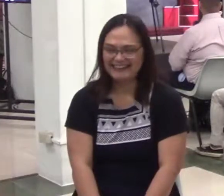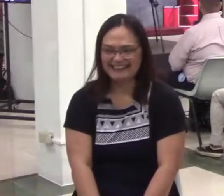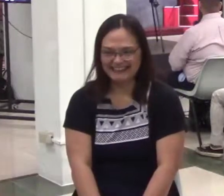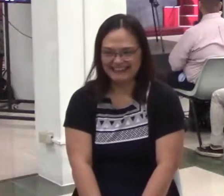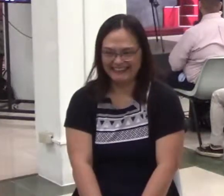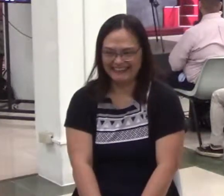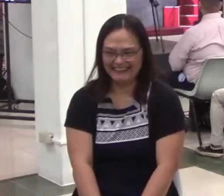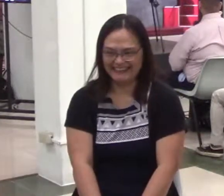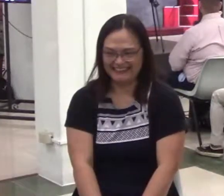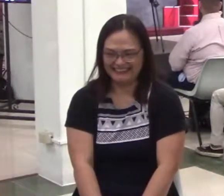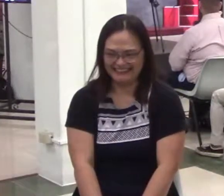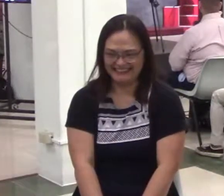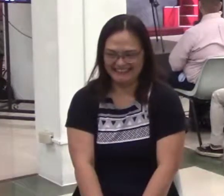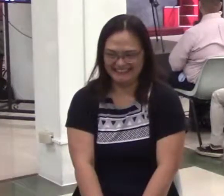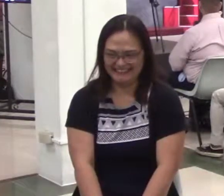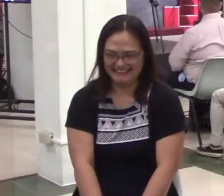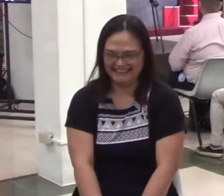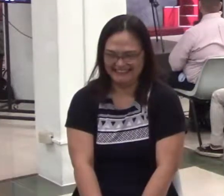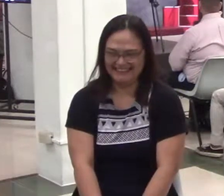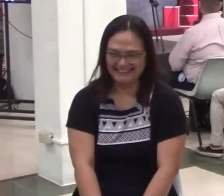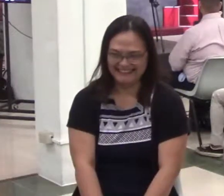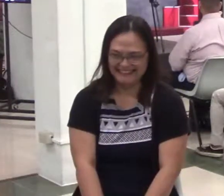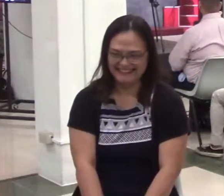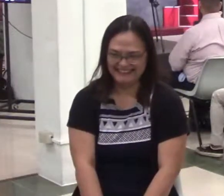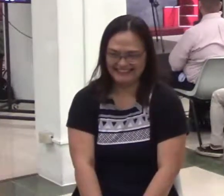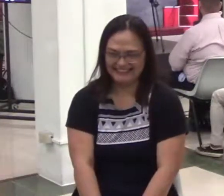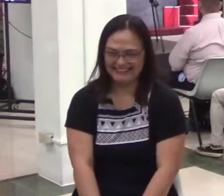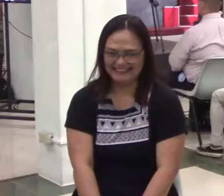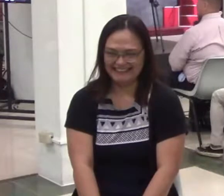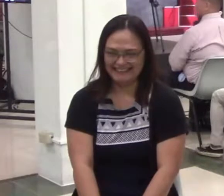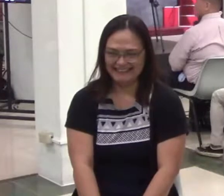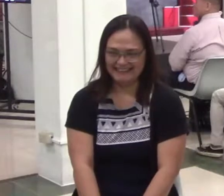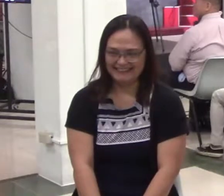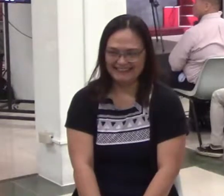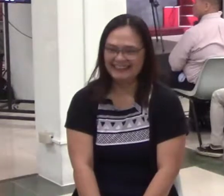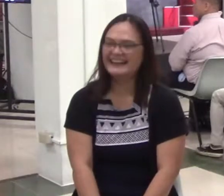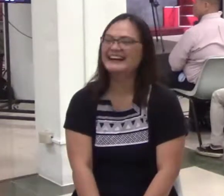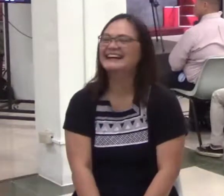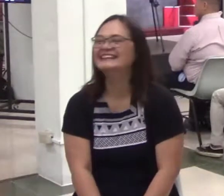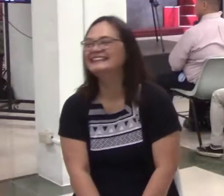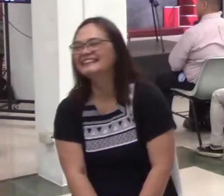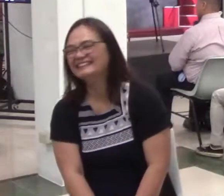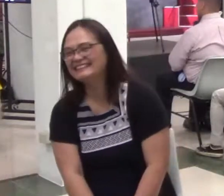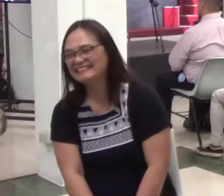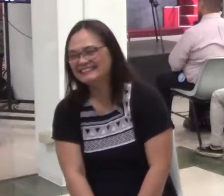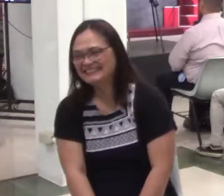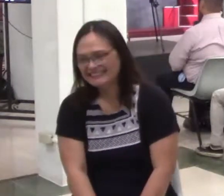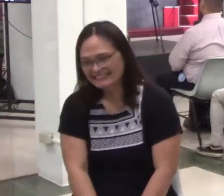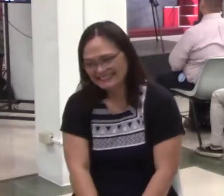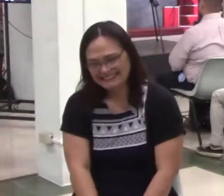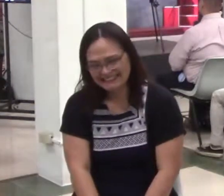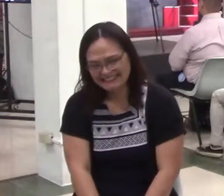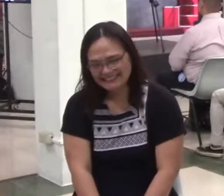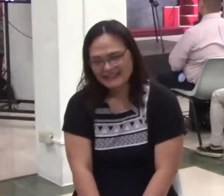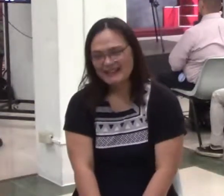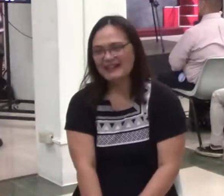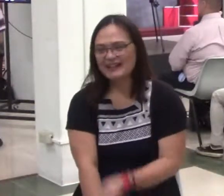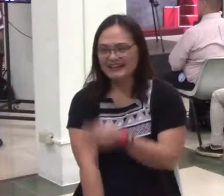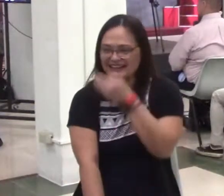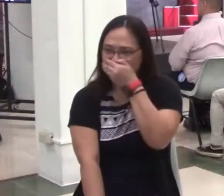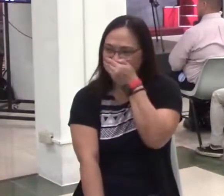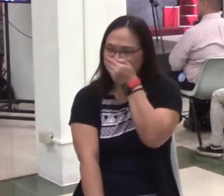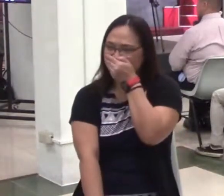Okay? Sabi ko, isipin natin sapagkat alam nyo kinakailangan nating manalangin. Okay?